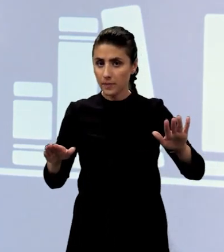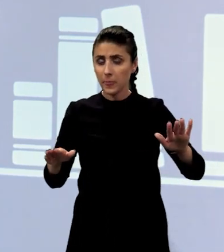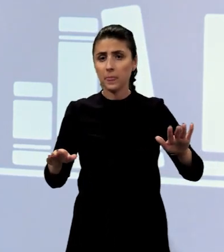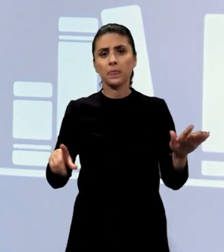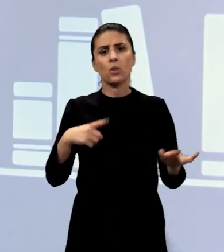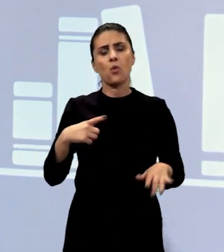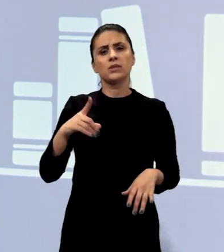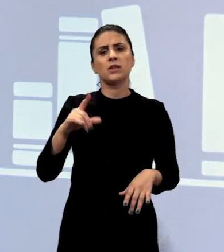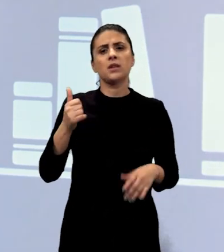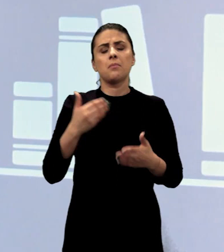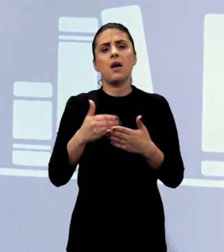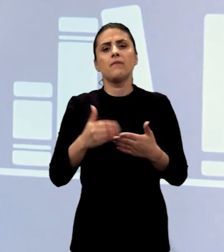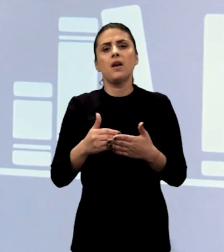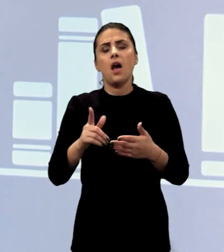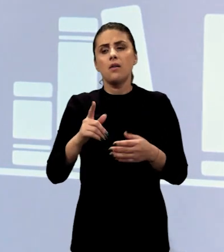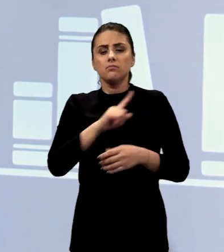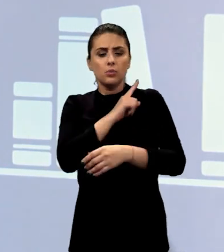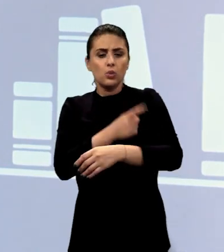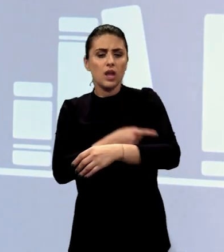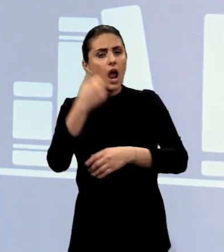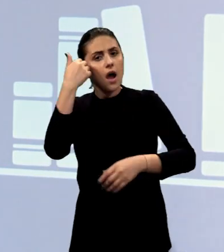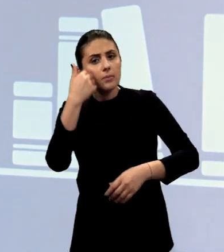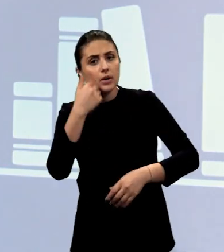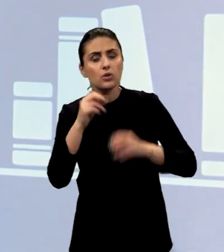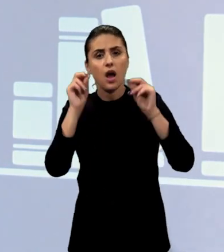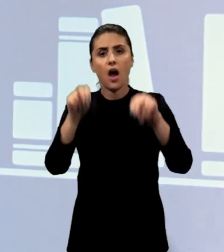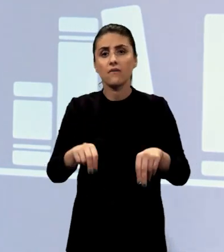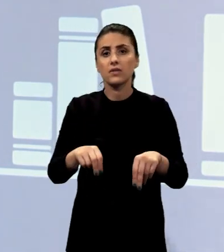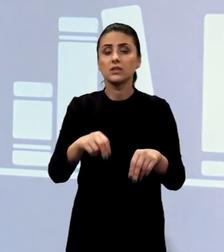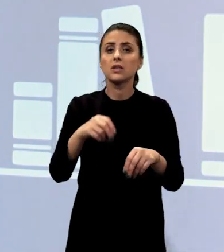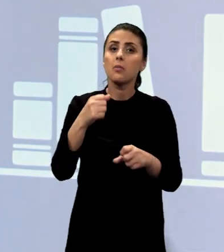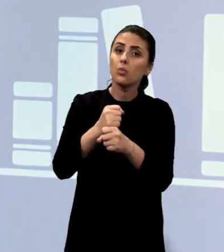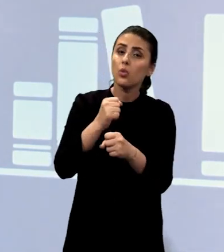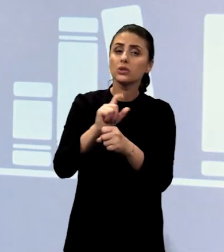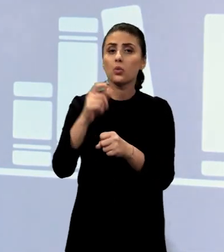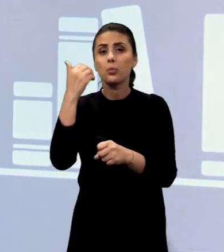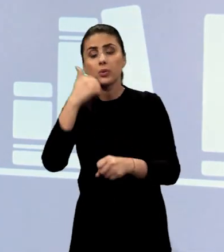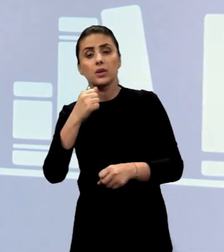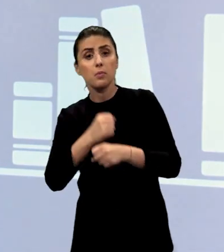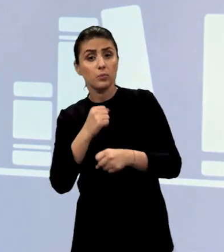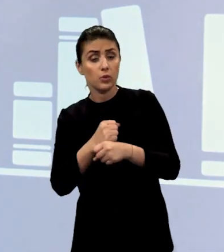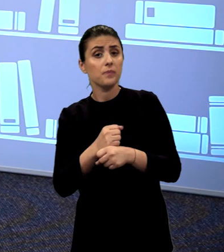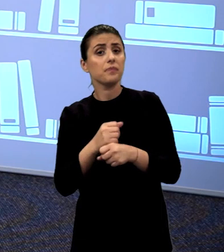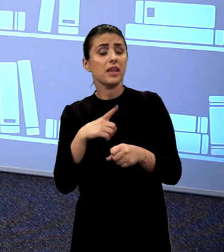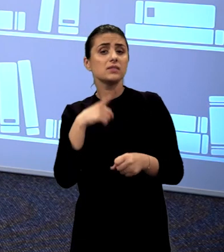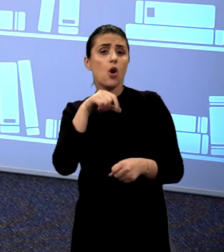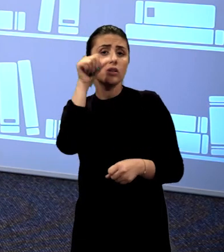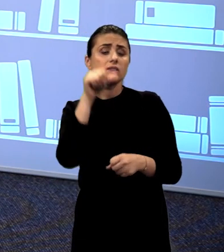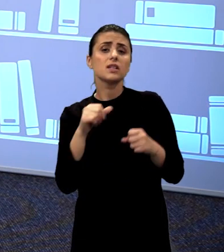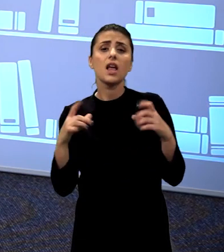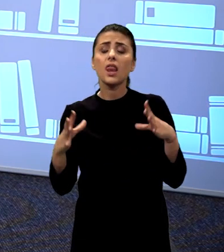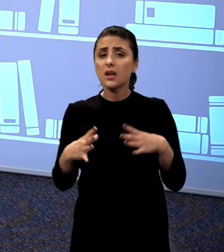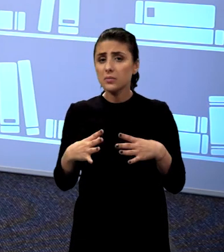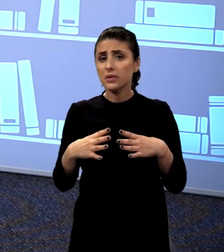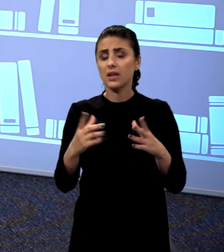scopul de a recupera puterea pierdută, de a deveni apt sau aptă pentru porția de muncă ce vine. Sabatul